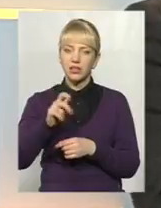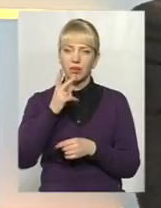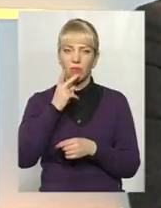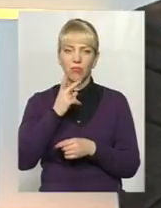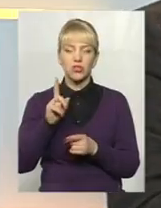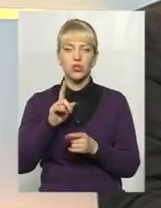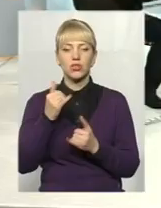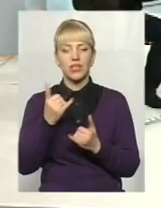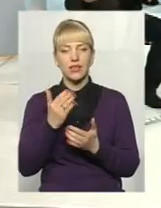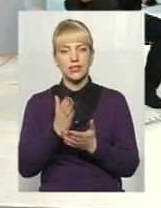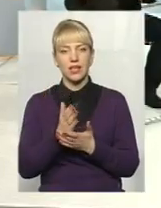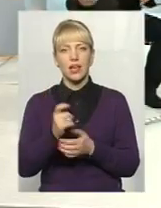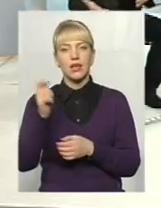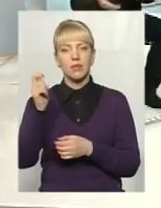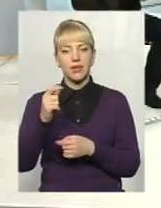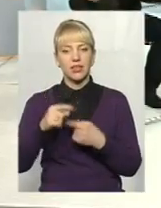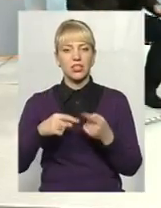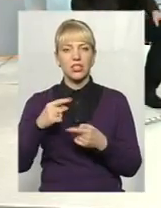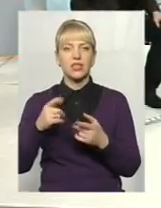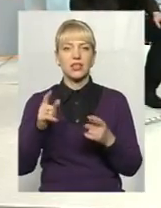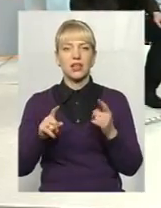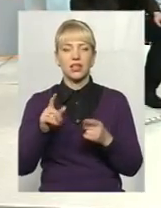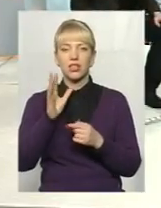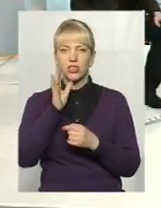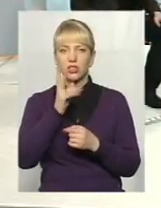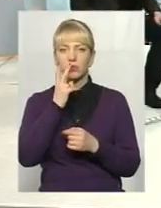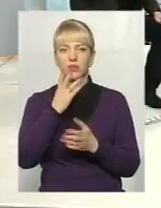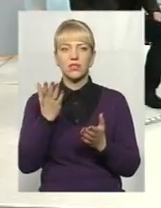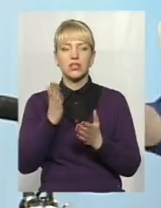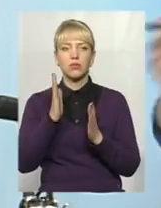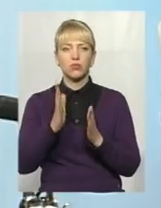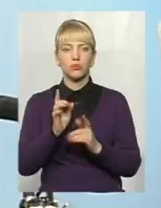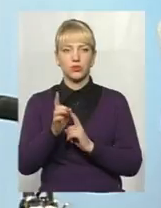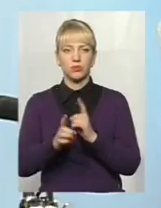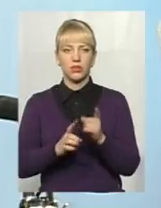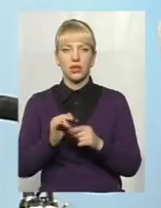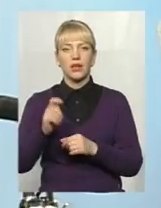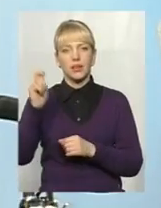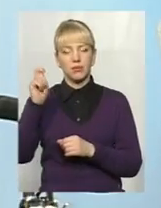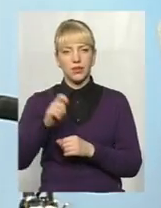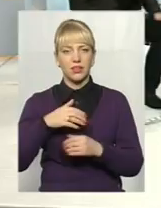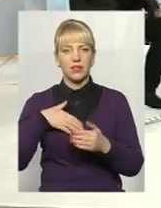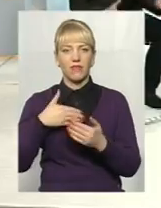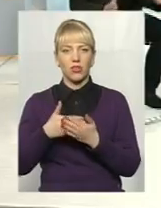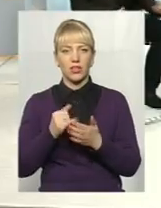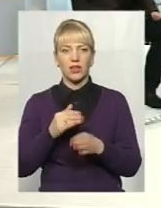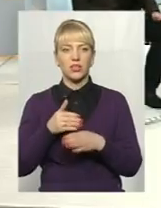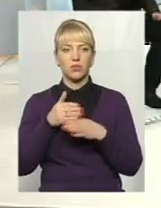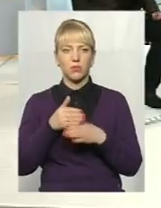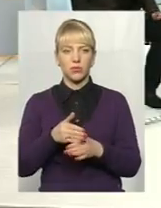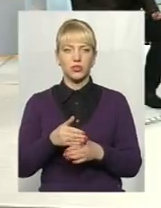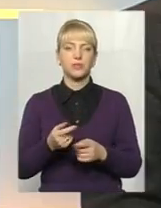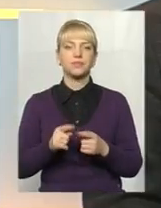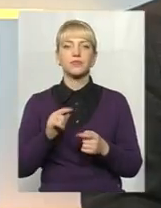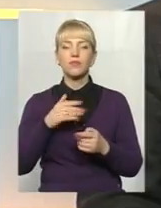що є зараз, і приїдете через певний час побачити, які відбудуться зміни. І приїти волонтерам допоможіть, Само собою, волонтерський